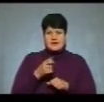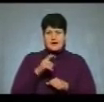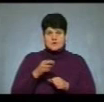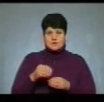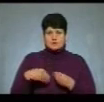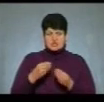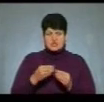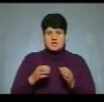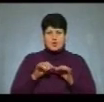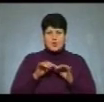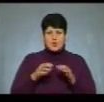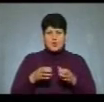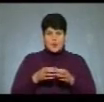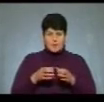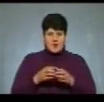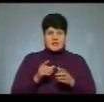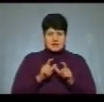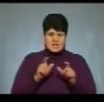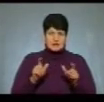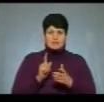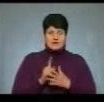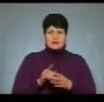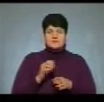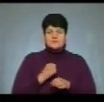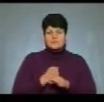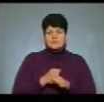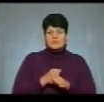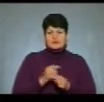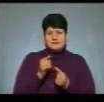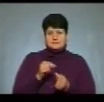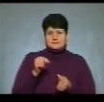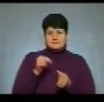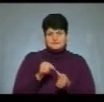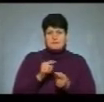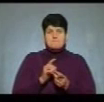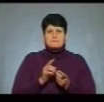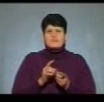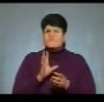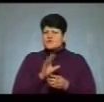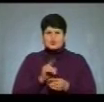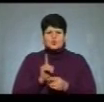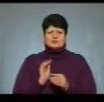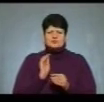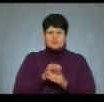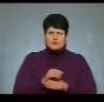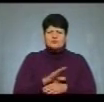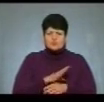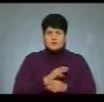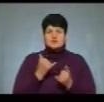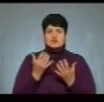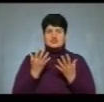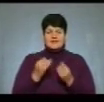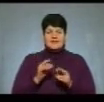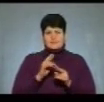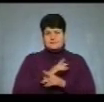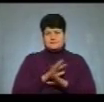компанії, на сьогоднішній день повинні проводити з тих норм, які були. Тобто ці всі додаткові нарахування, які відбулися, вони на сьогоднішній день є